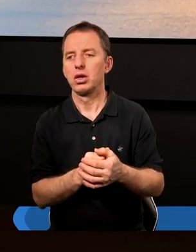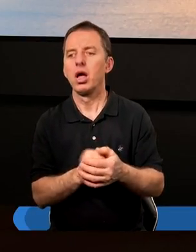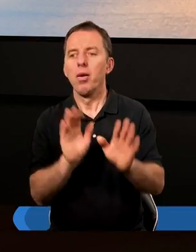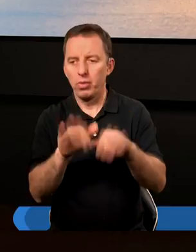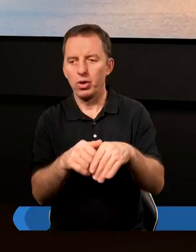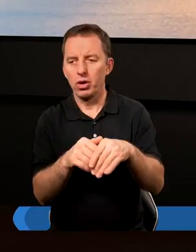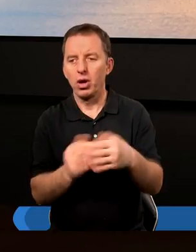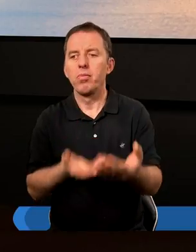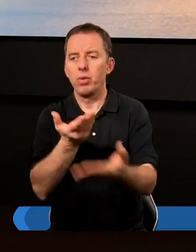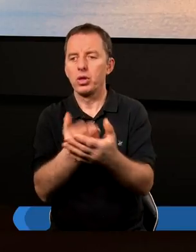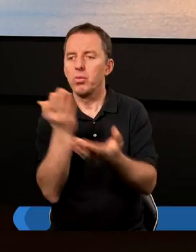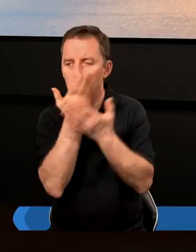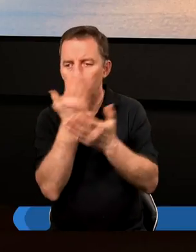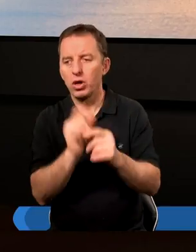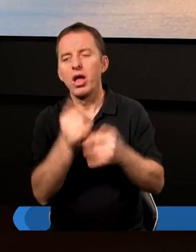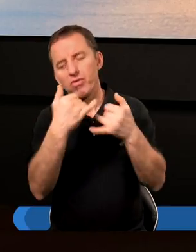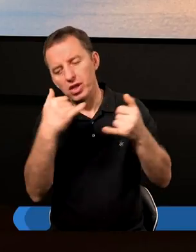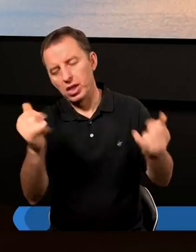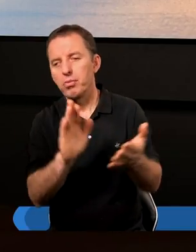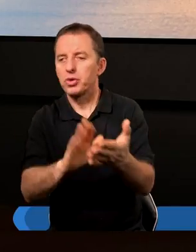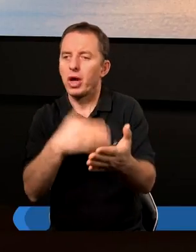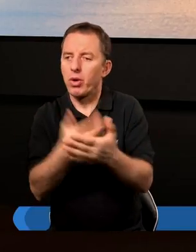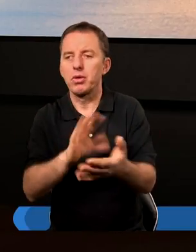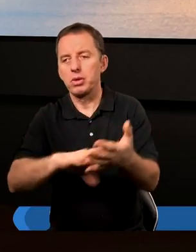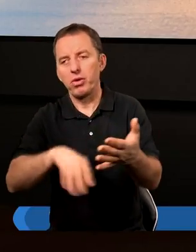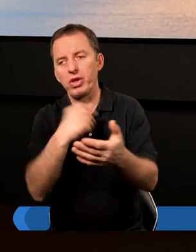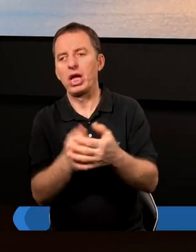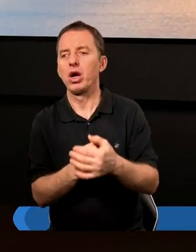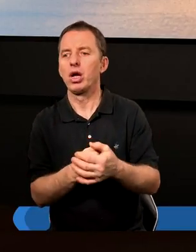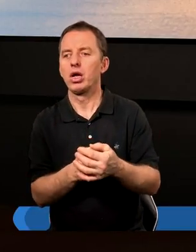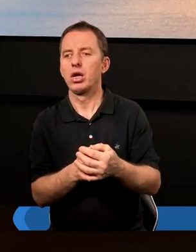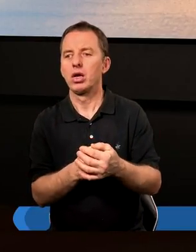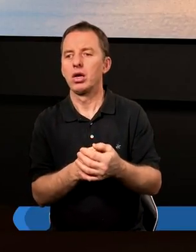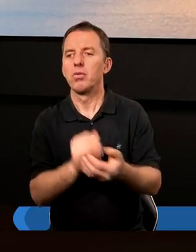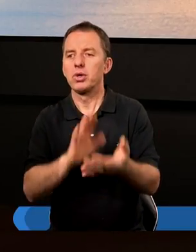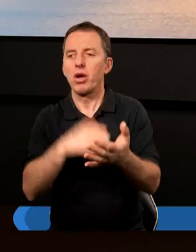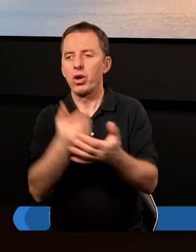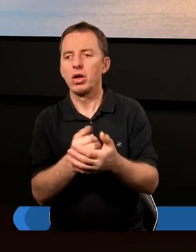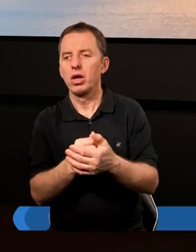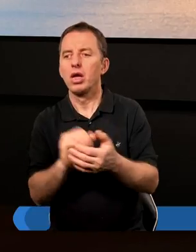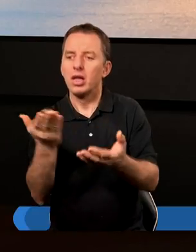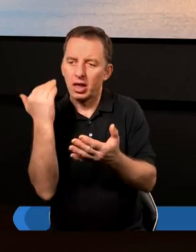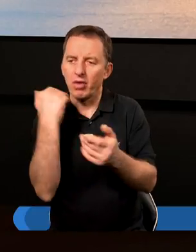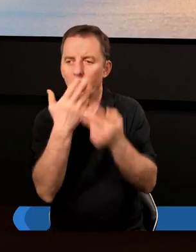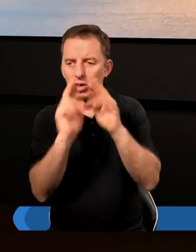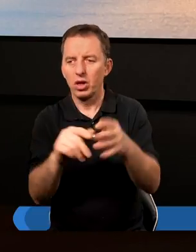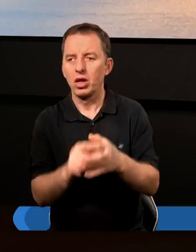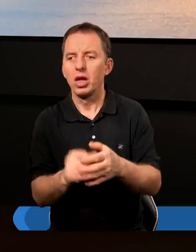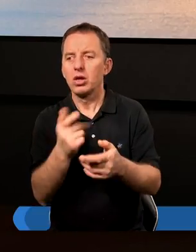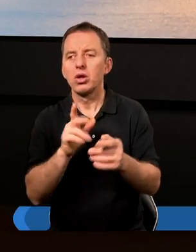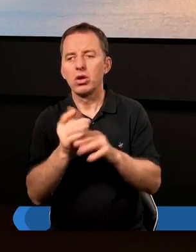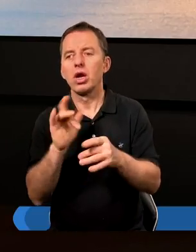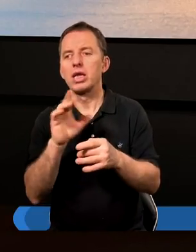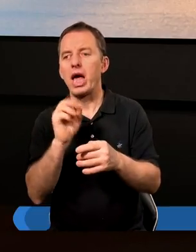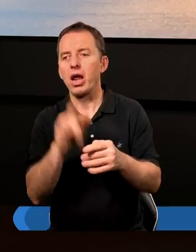Pozwólcie, że przytoczę te słowa, ale w innym przekładzie Pisma Świętego. Jest taki przekład, niedawno ukazał się Piotra